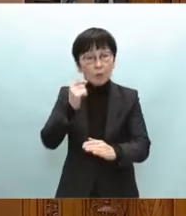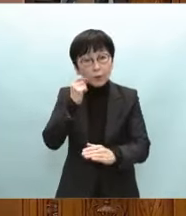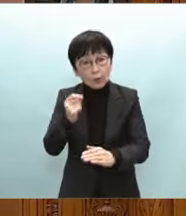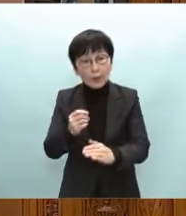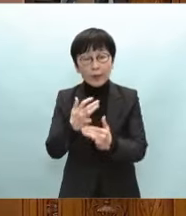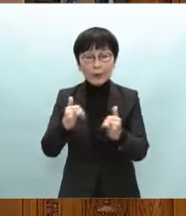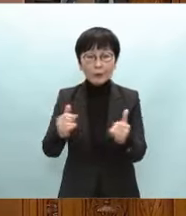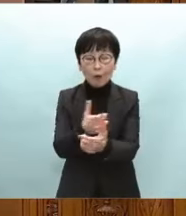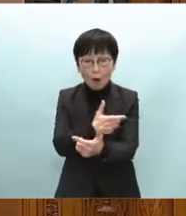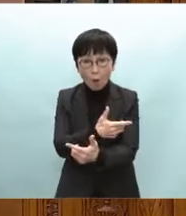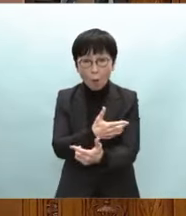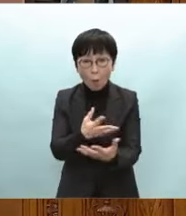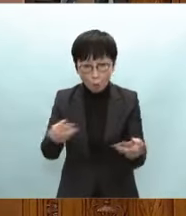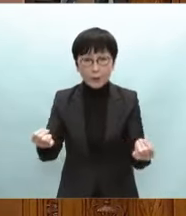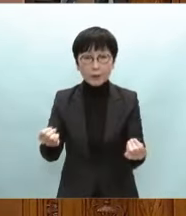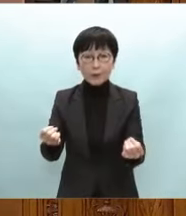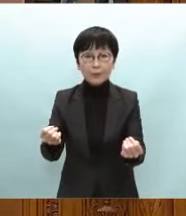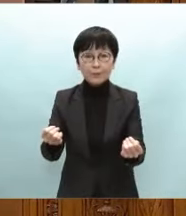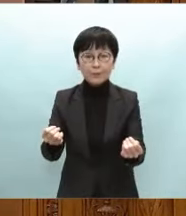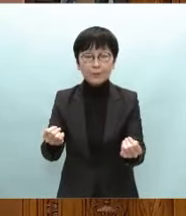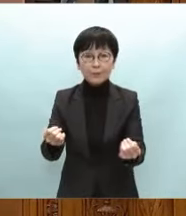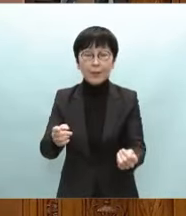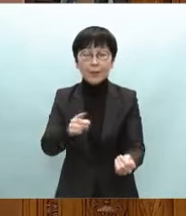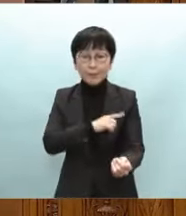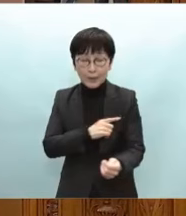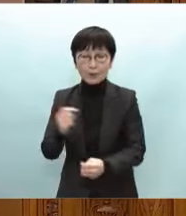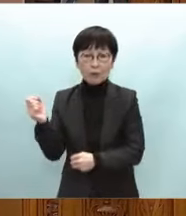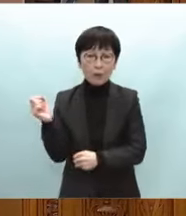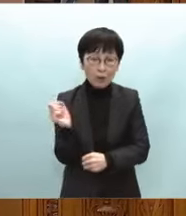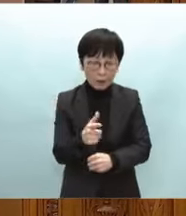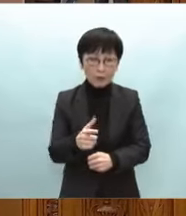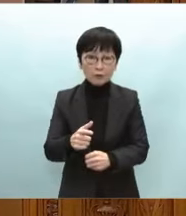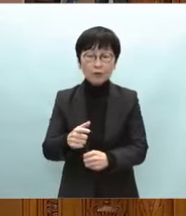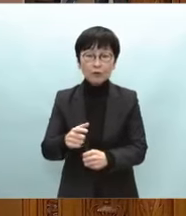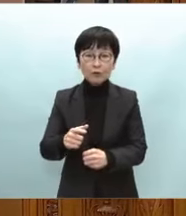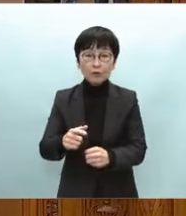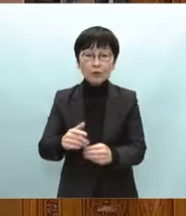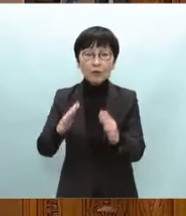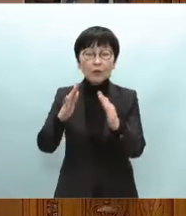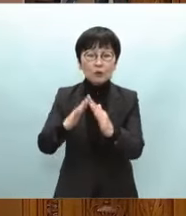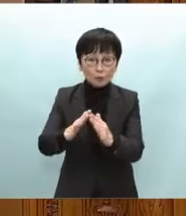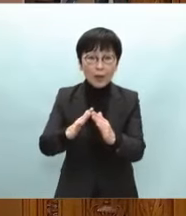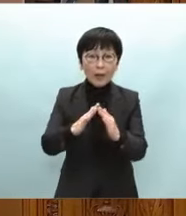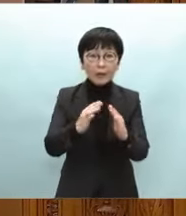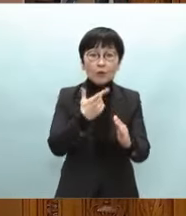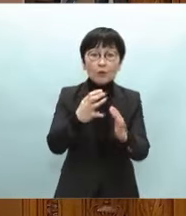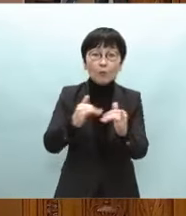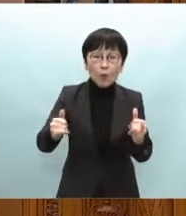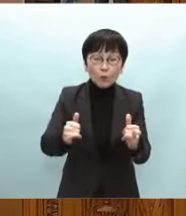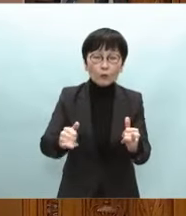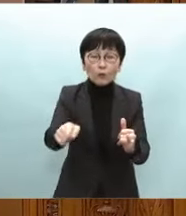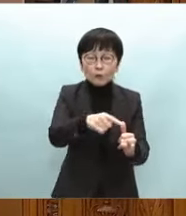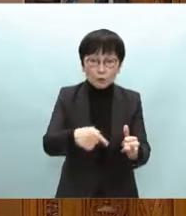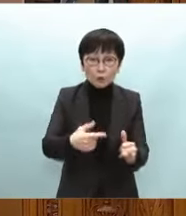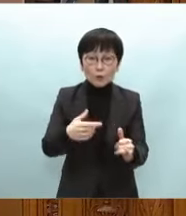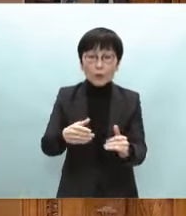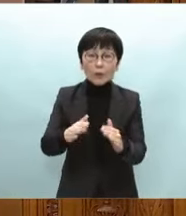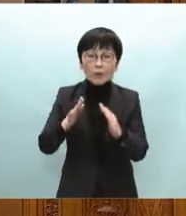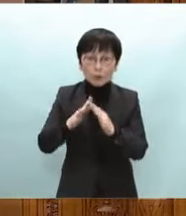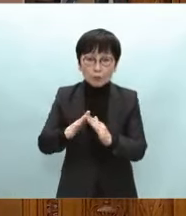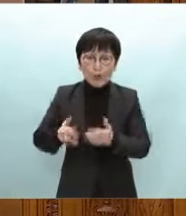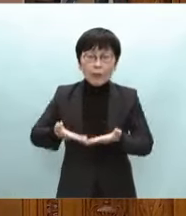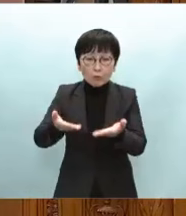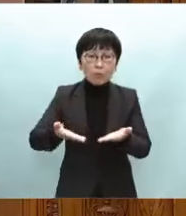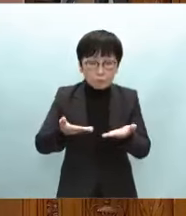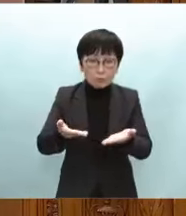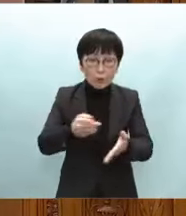極めて多いためまずは一刻も早く応急的な住まいを希望者に提供していくことが最優先